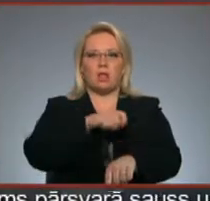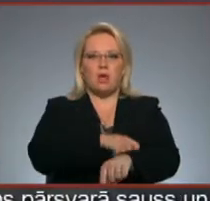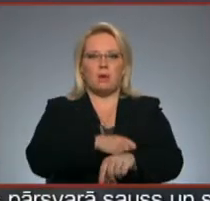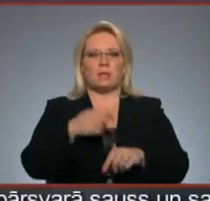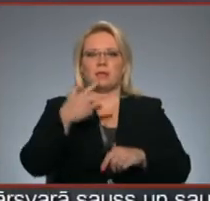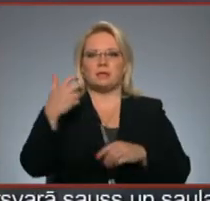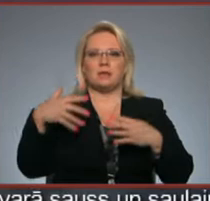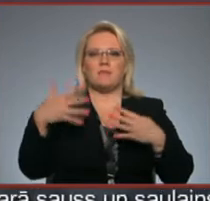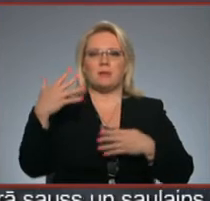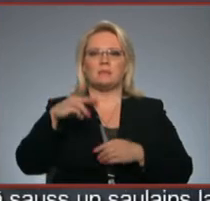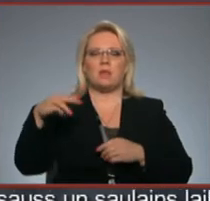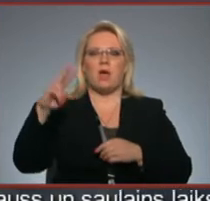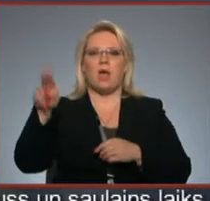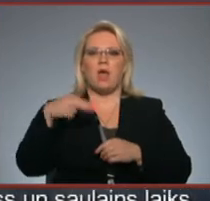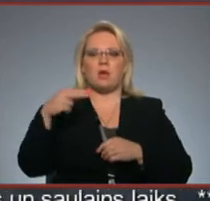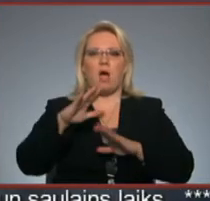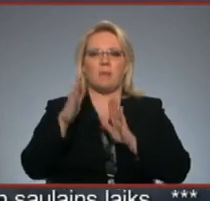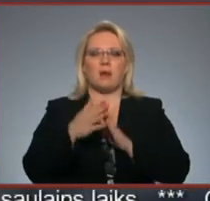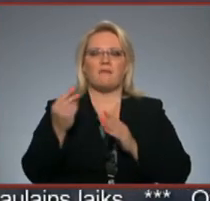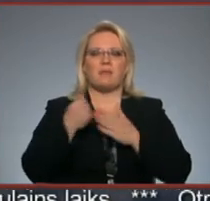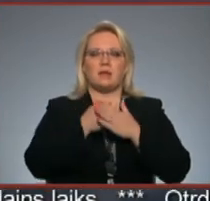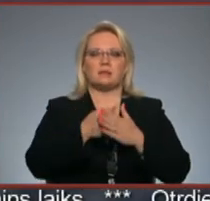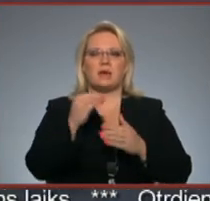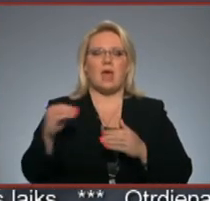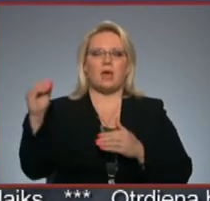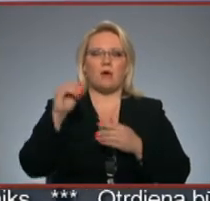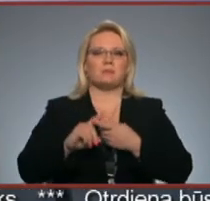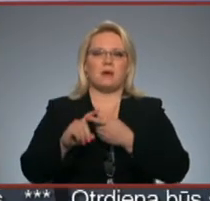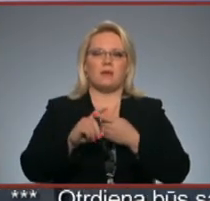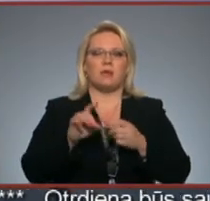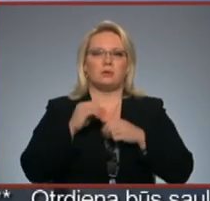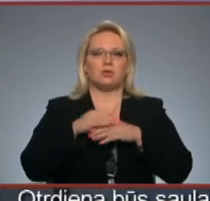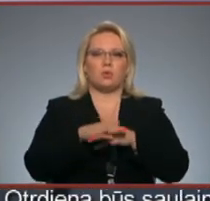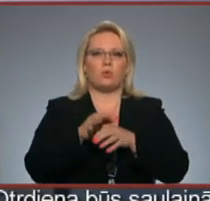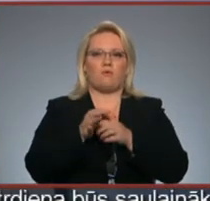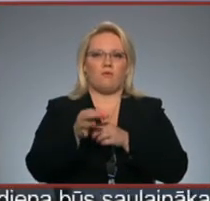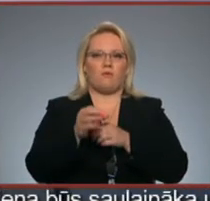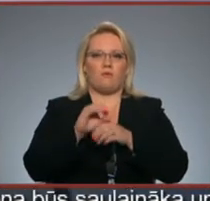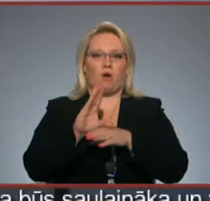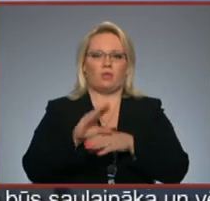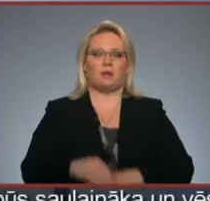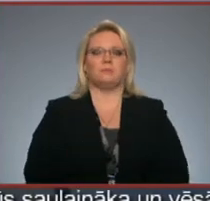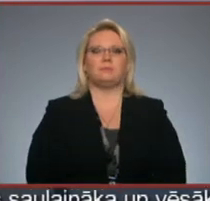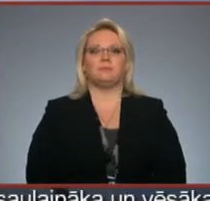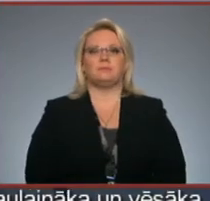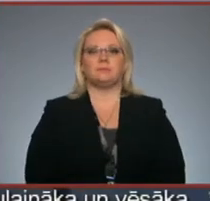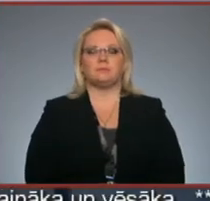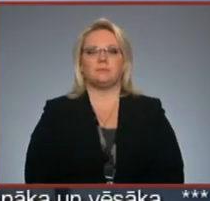,95 miljonu eiro apjomā finansē Eiropas Savienības struktūra fondi. Ausmas prukte Andrejs Mažāns, Latgales regionālā televīzija.